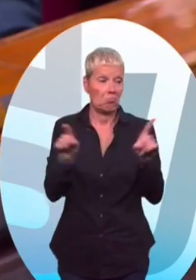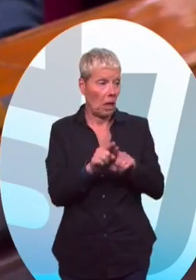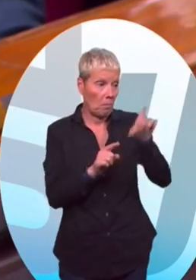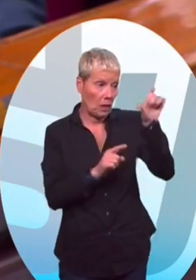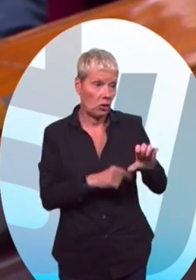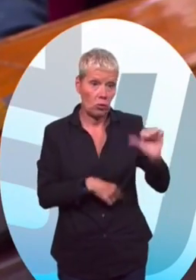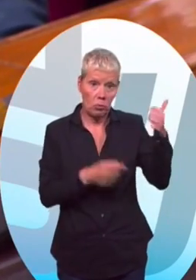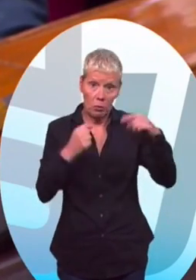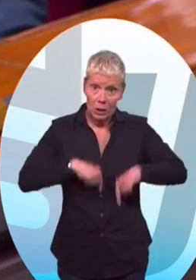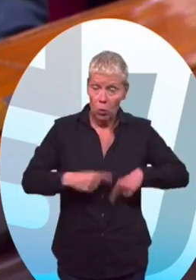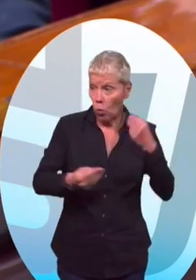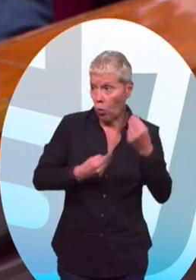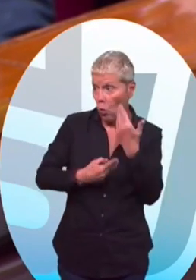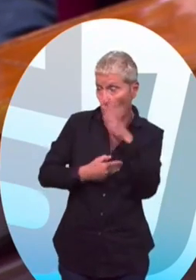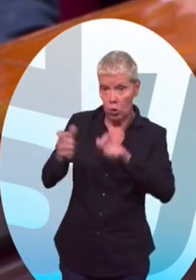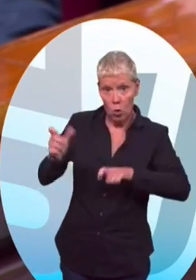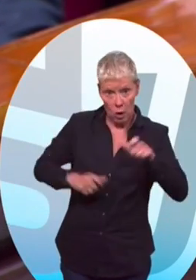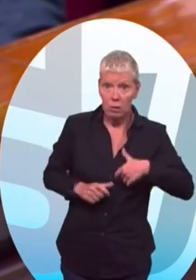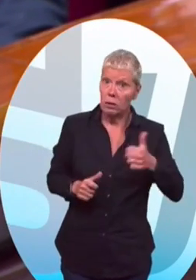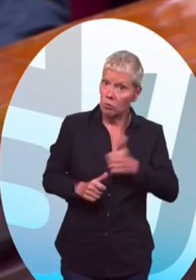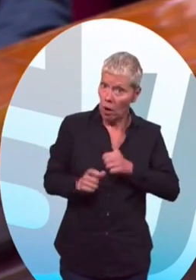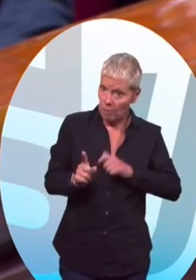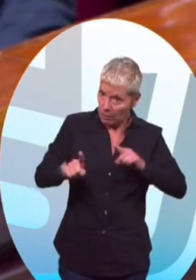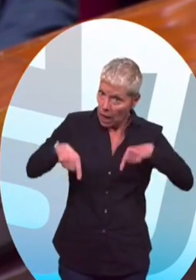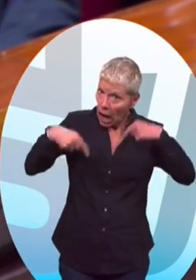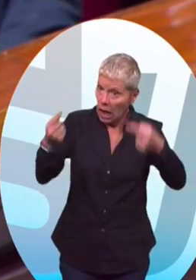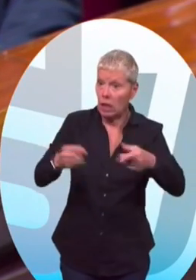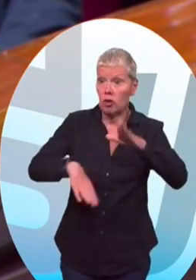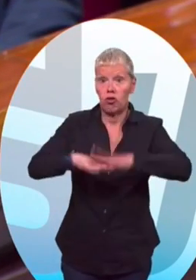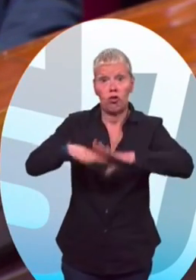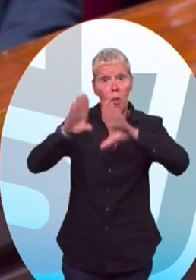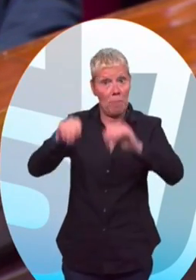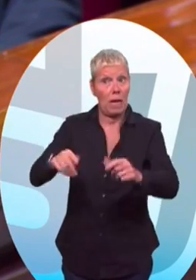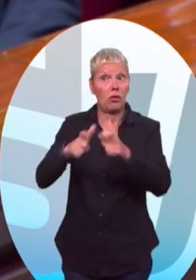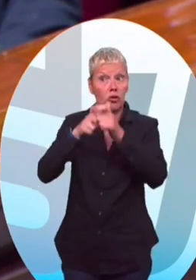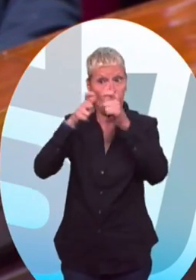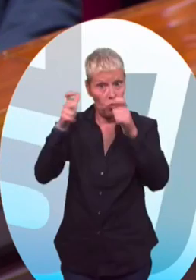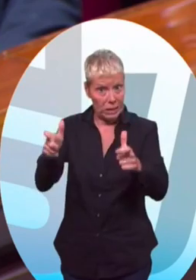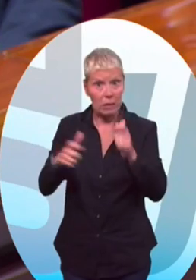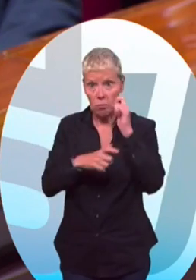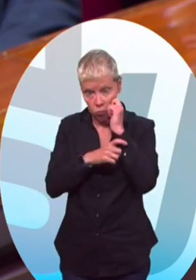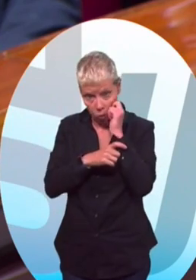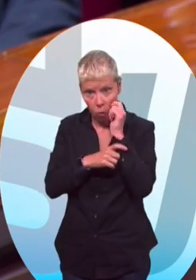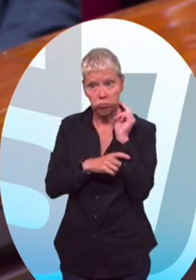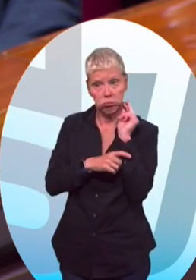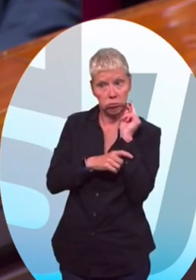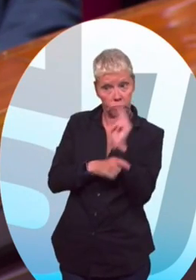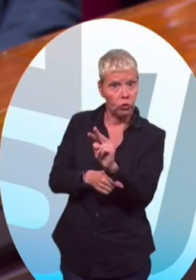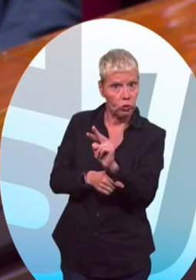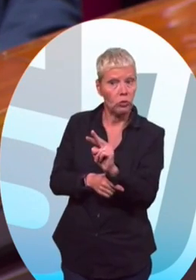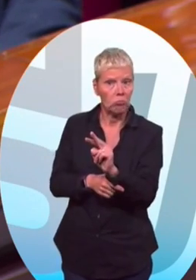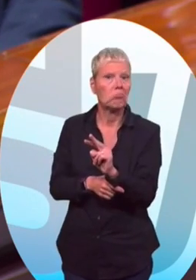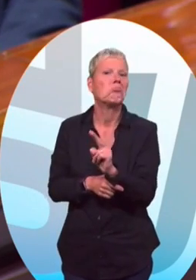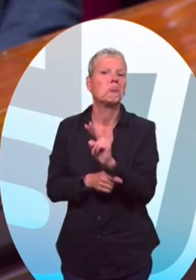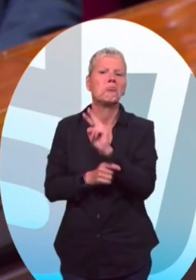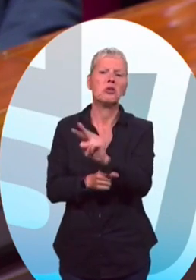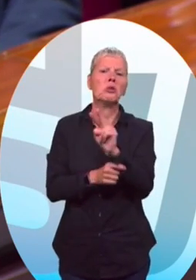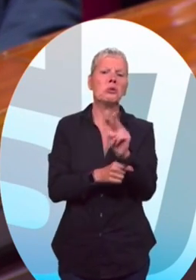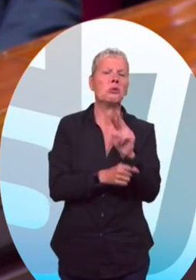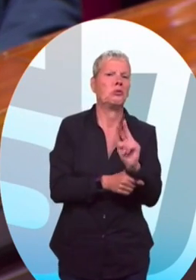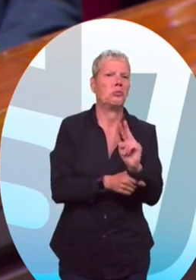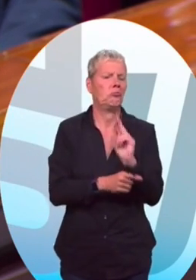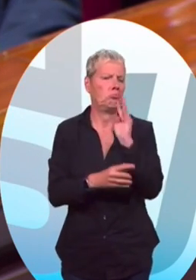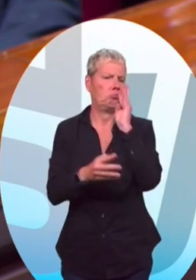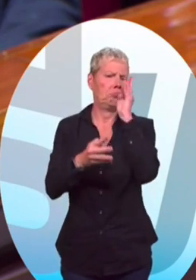et comme d'autres collègues, je me suis rendu sur le site de l'Ubrizol et je mesure parfaitement l'inquiétude, l'émotion